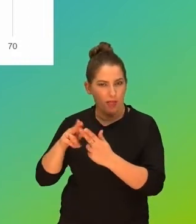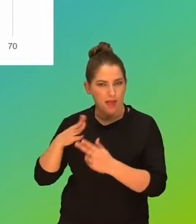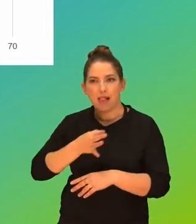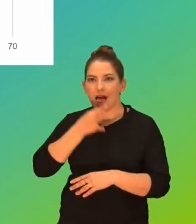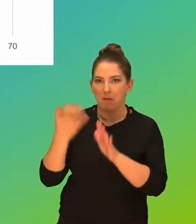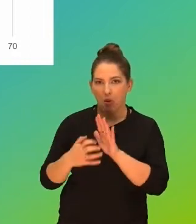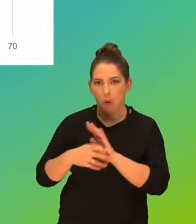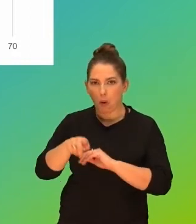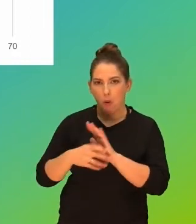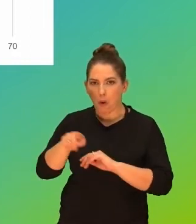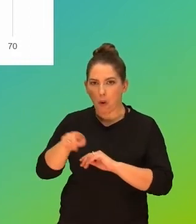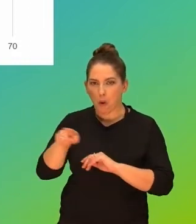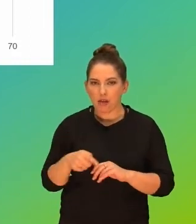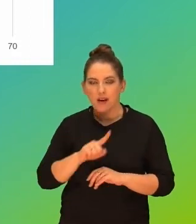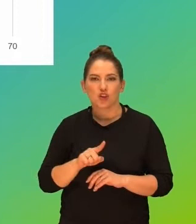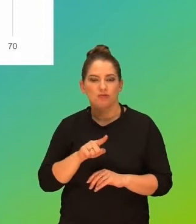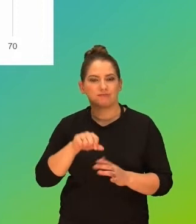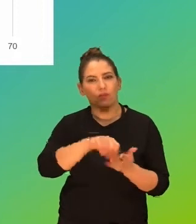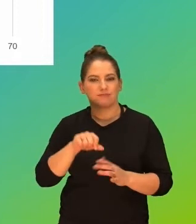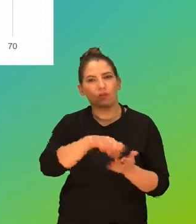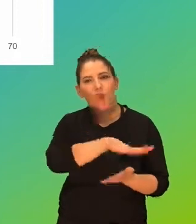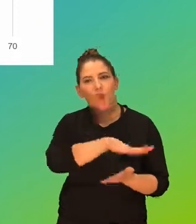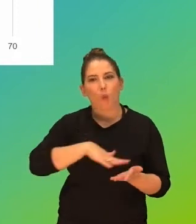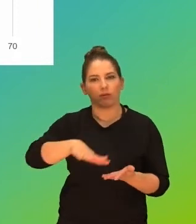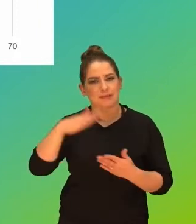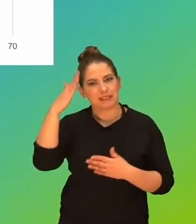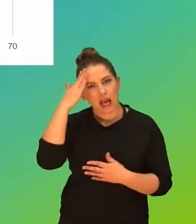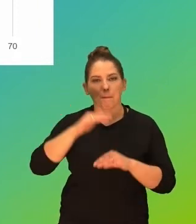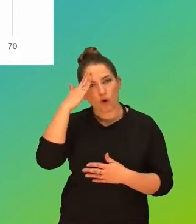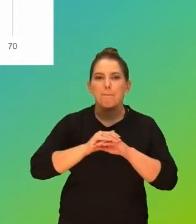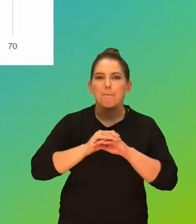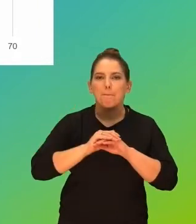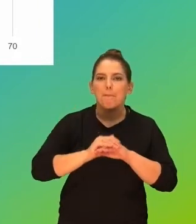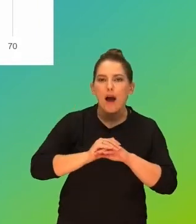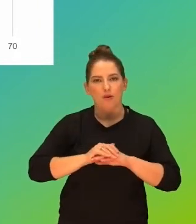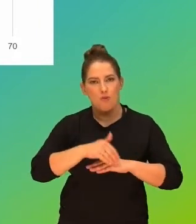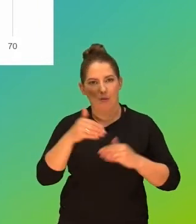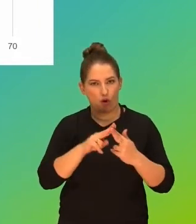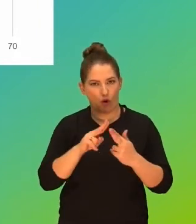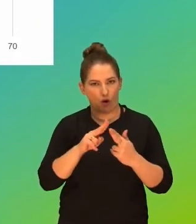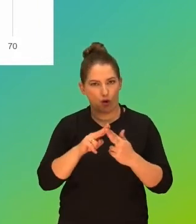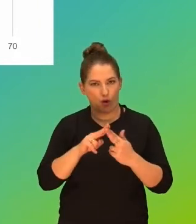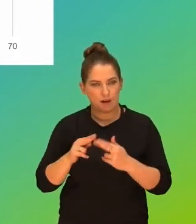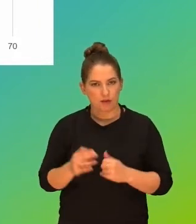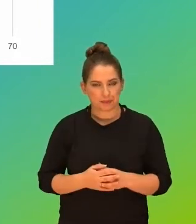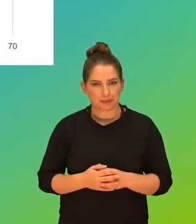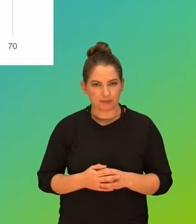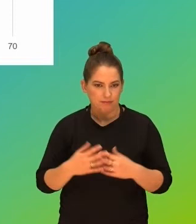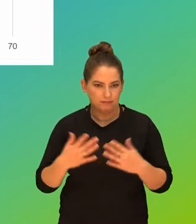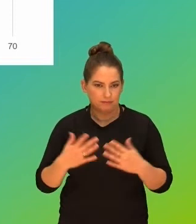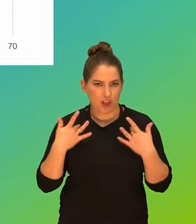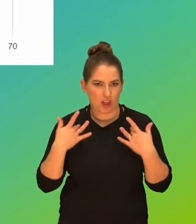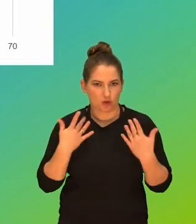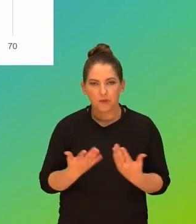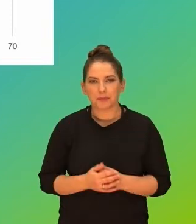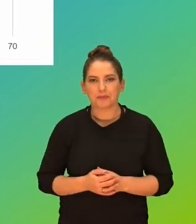dogaduję niż wśród swoich znajomych, przyjaciół, z którymi mogę kontaktować się offline.